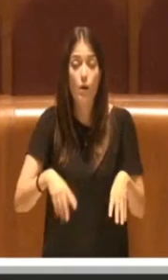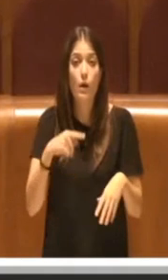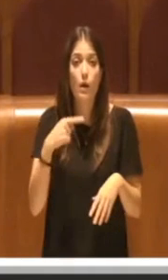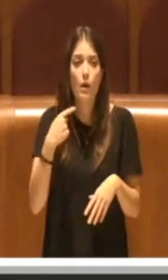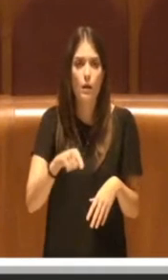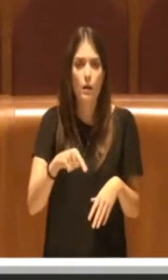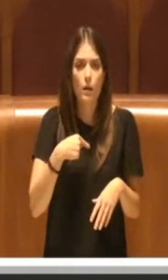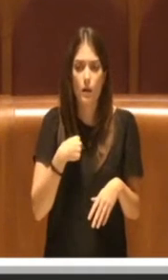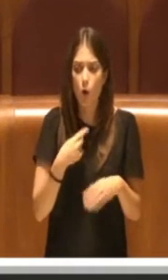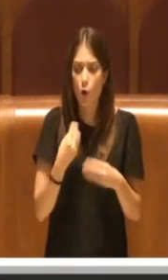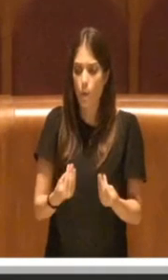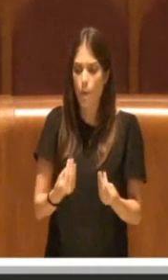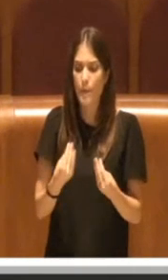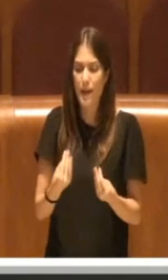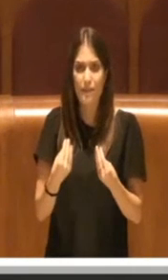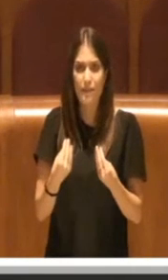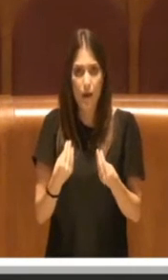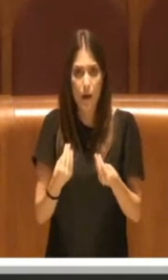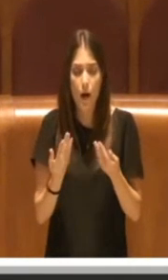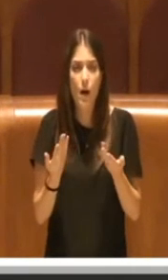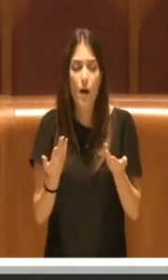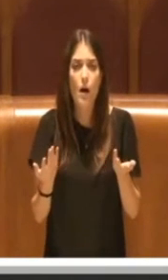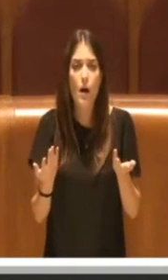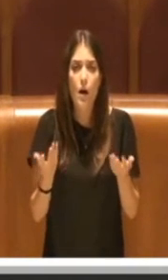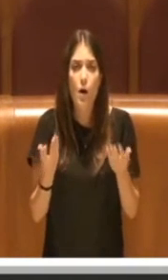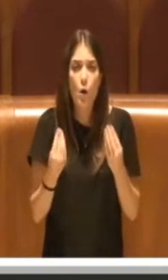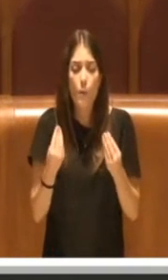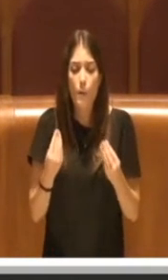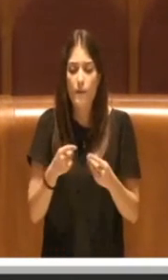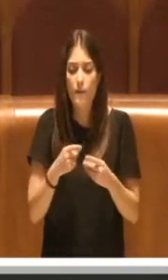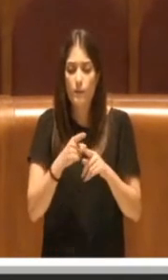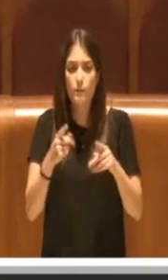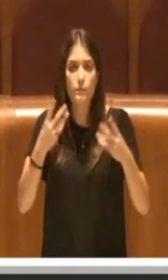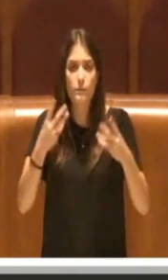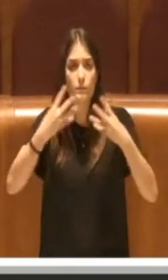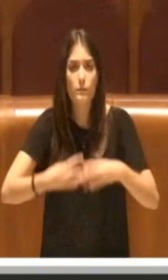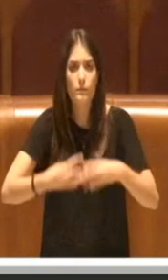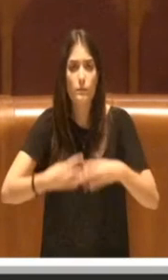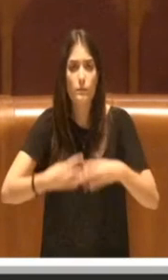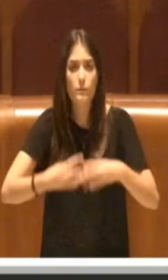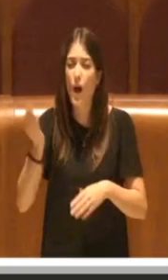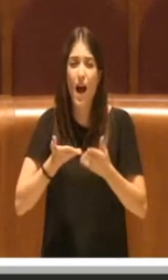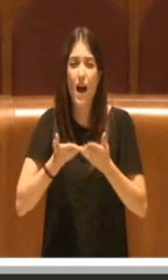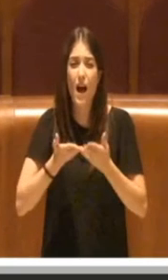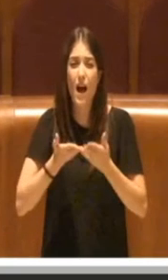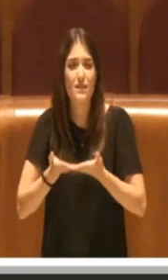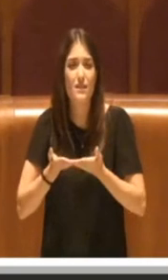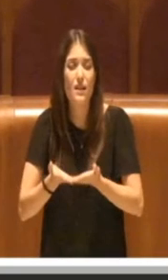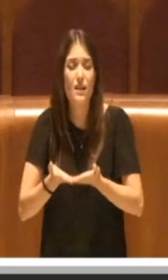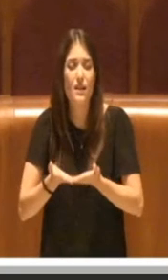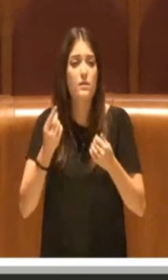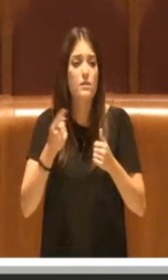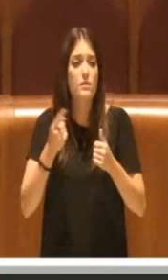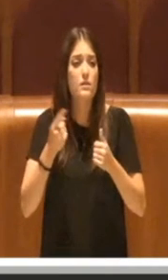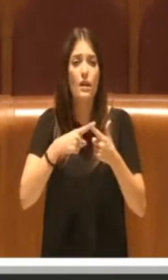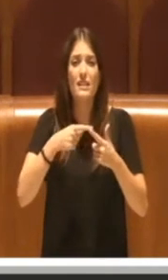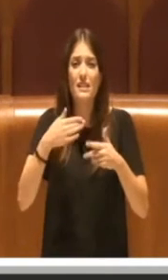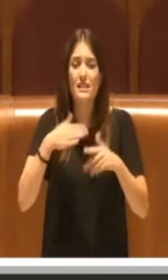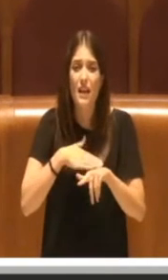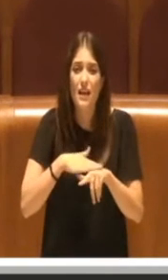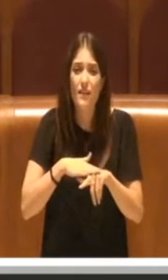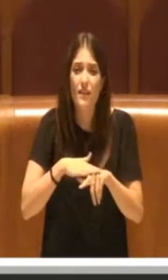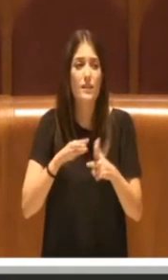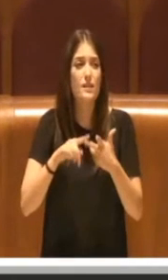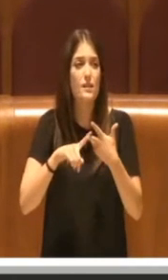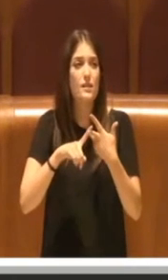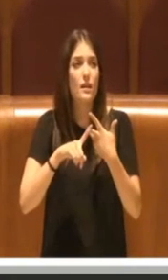domando come si è organizzata tutta l'assistenza, come si sono organizzati i servizi, come